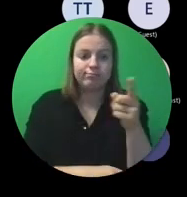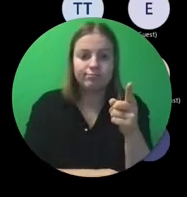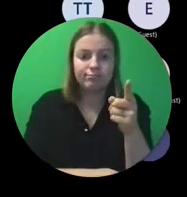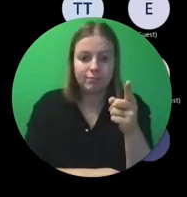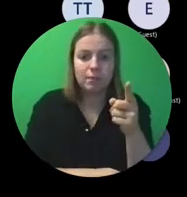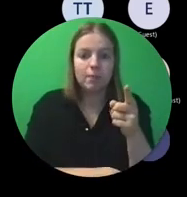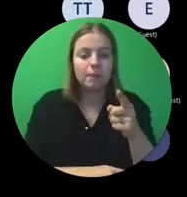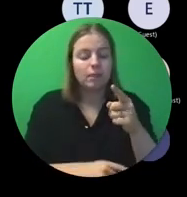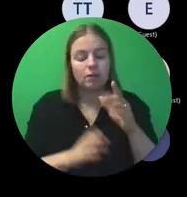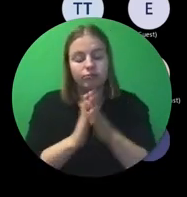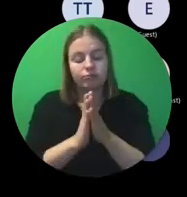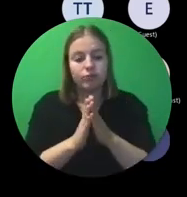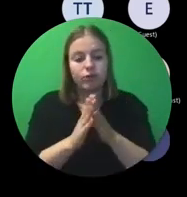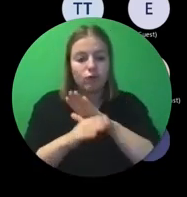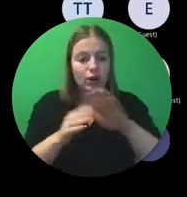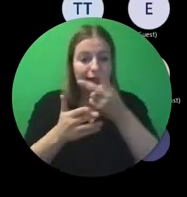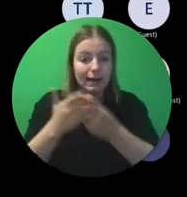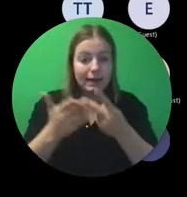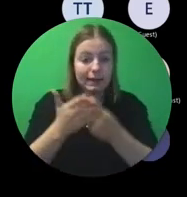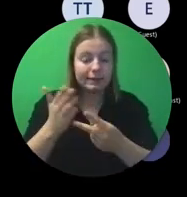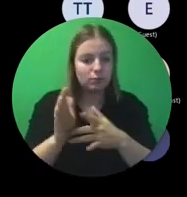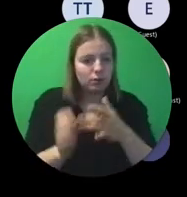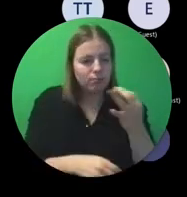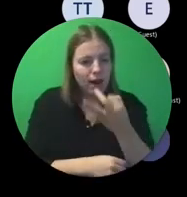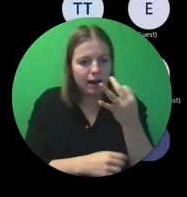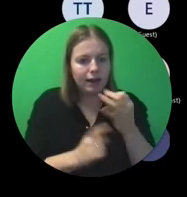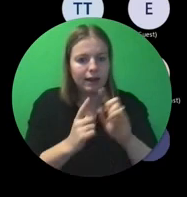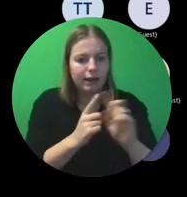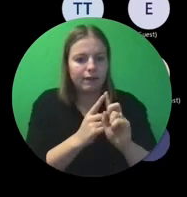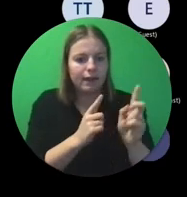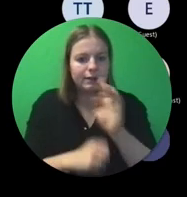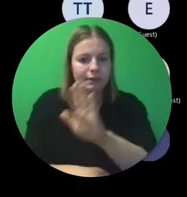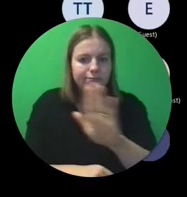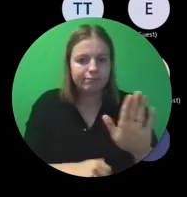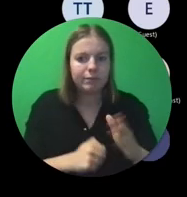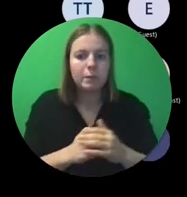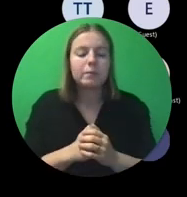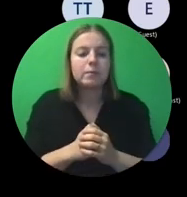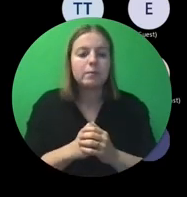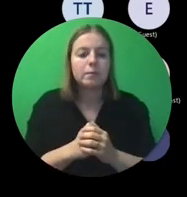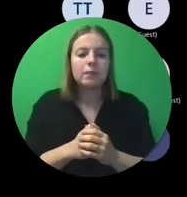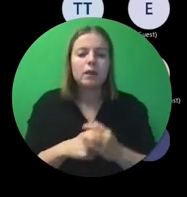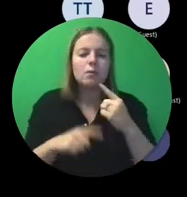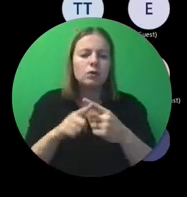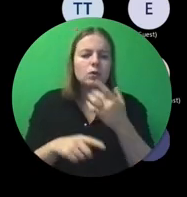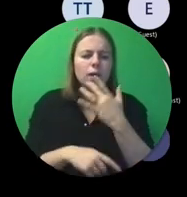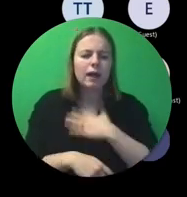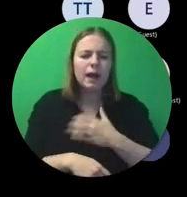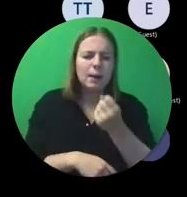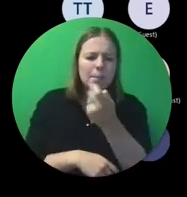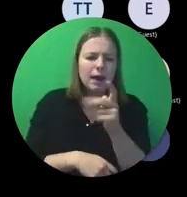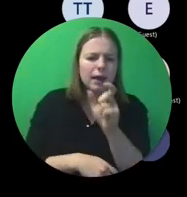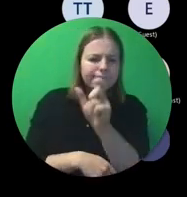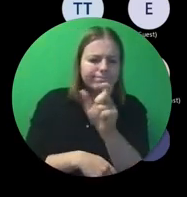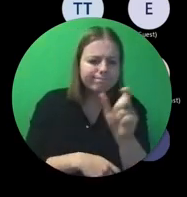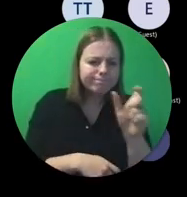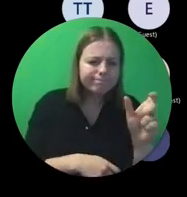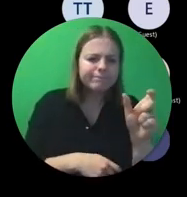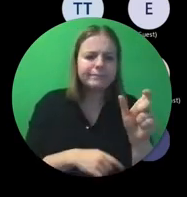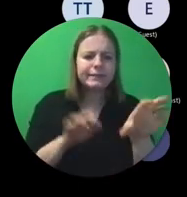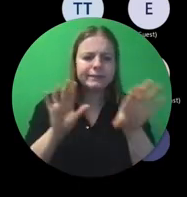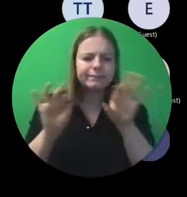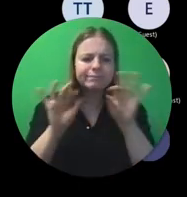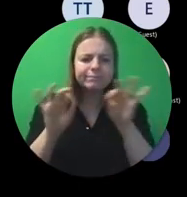die ook volledig. Het is de belangrijkste referentie. En ik wil dan een paar termen eruit pikken die je gaat